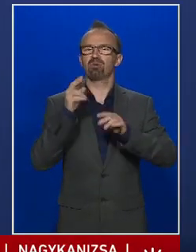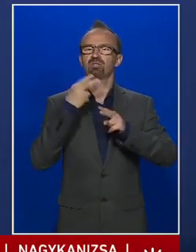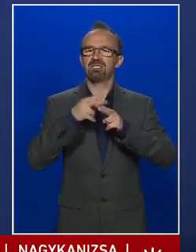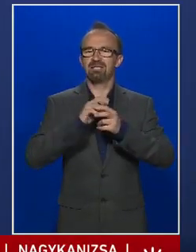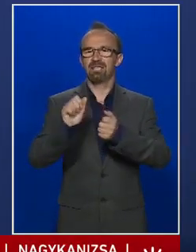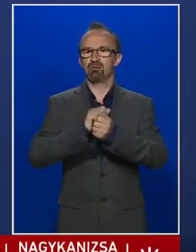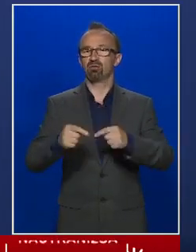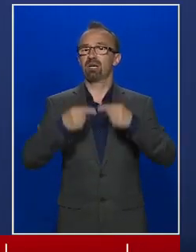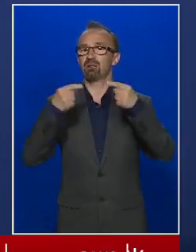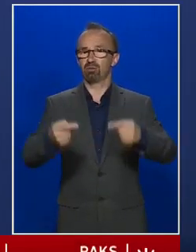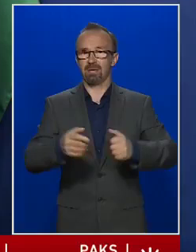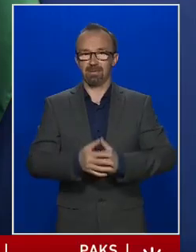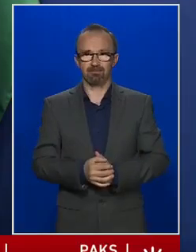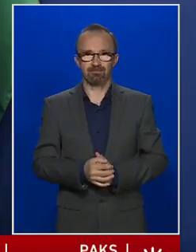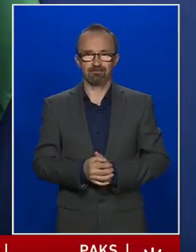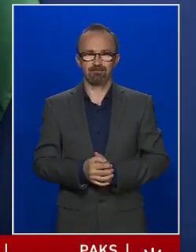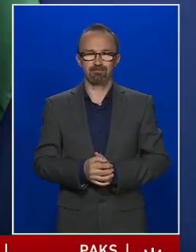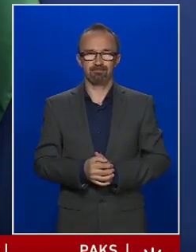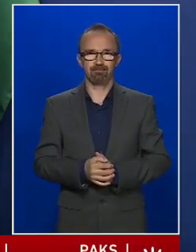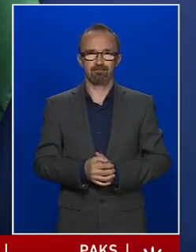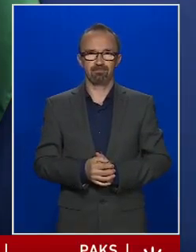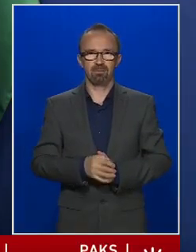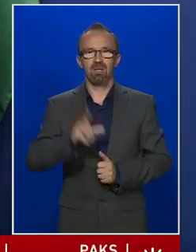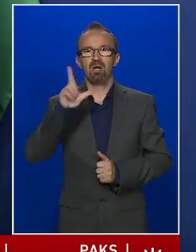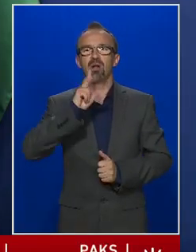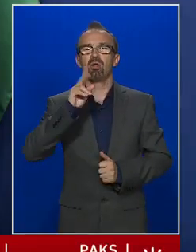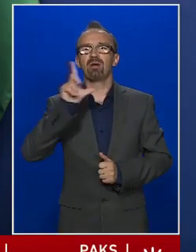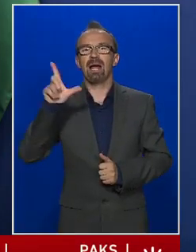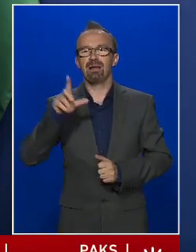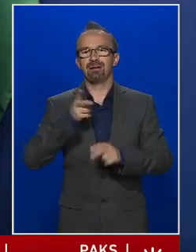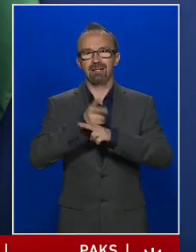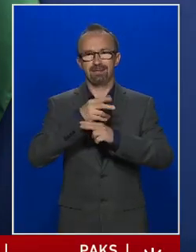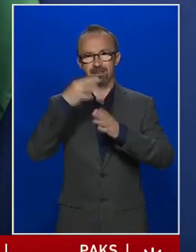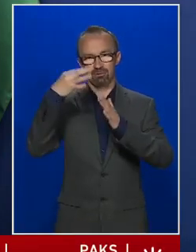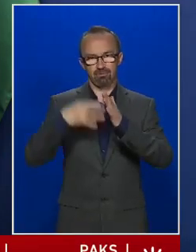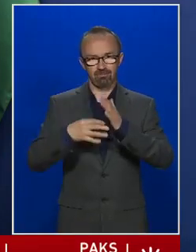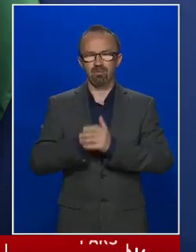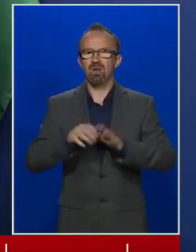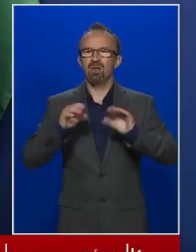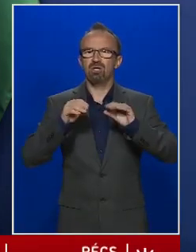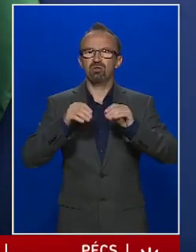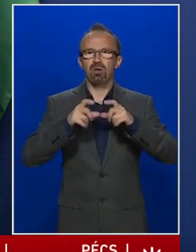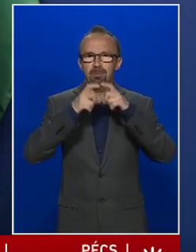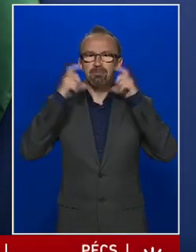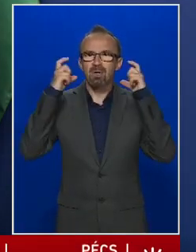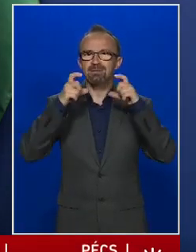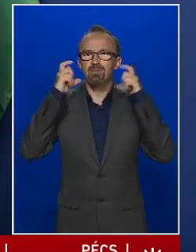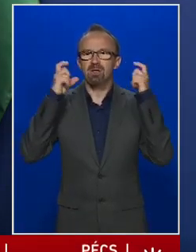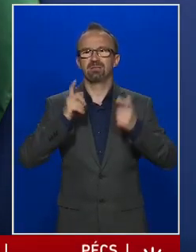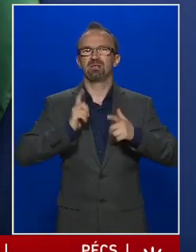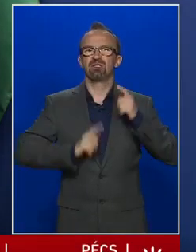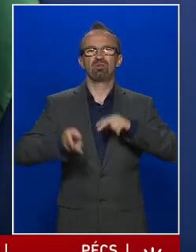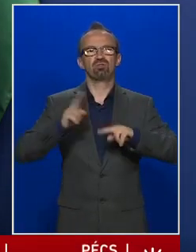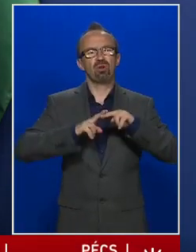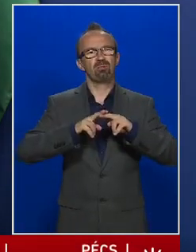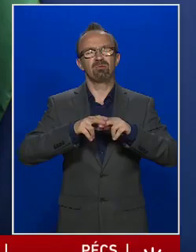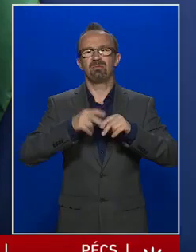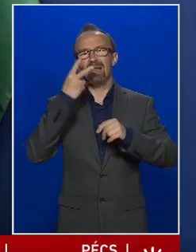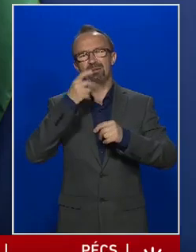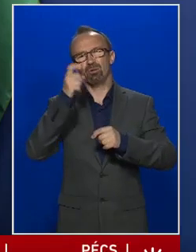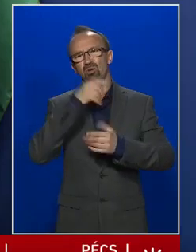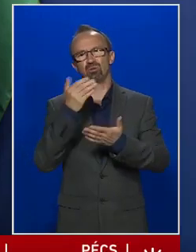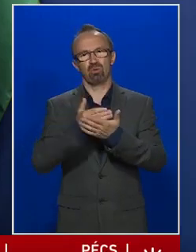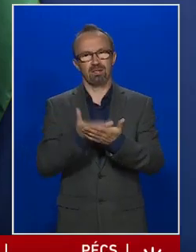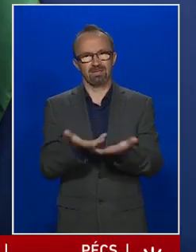mosás után. A lokál kérdései következnek. Sokan viselnek maszkot, de sajnos több esetben rosszul.